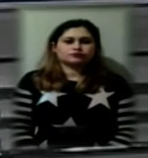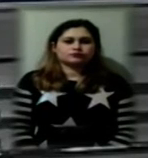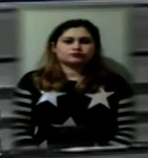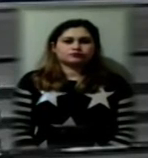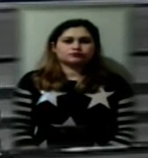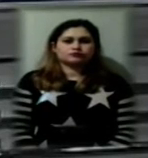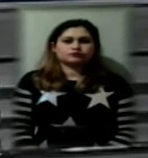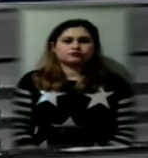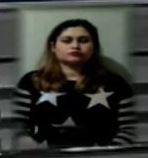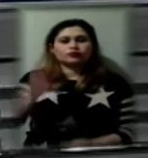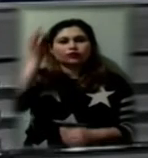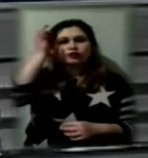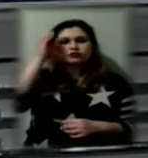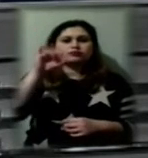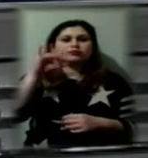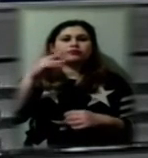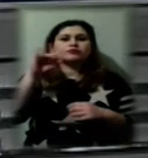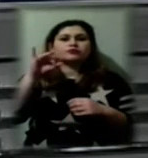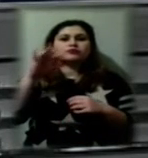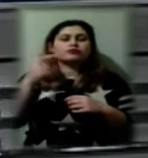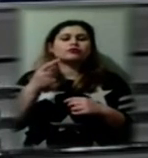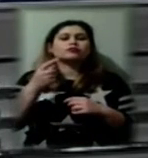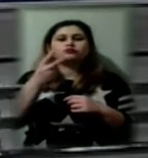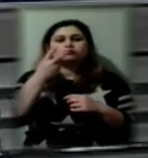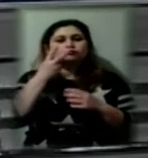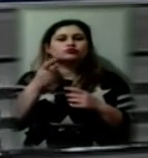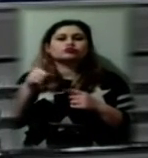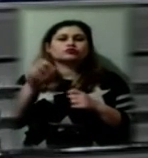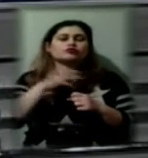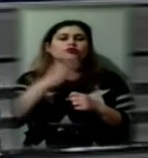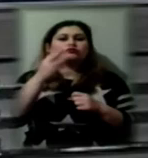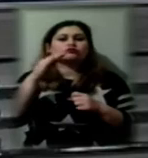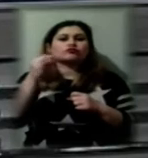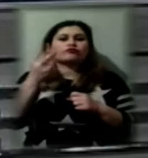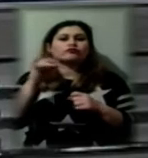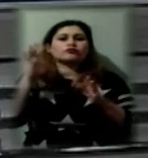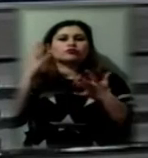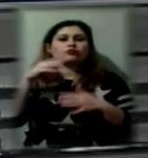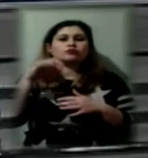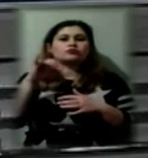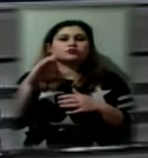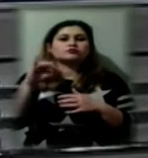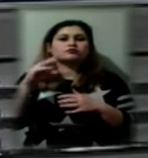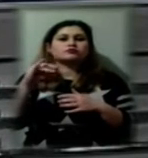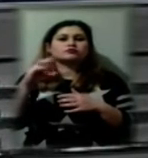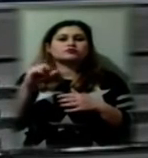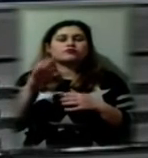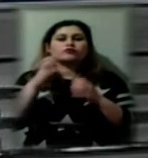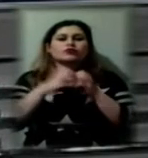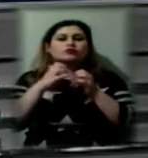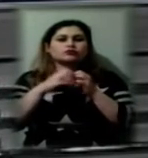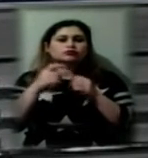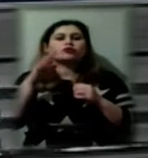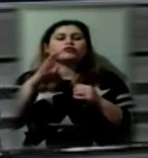Нагадаємо, Сергія Передирія підозрюють у тому, що 3 жовтня на вулиці Тераспольської у Херсоні він на чорному позашляховику з